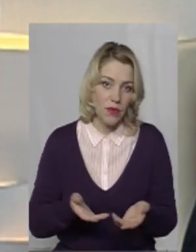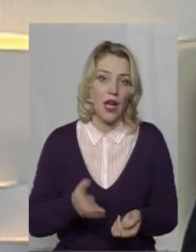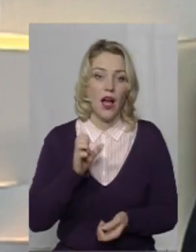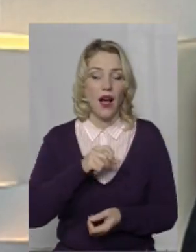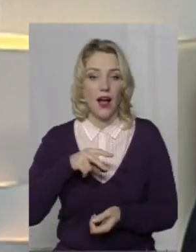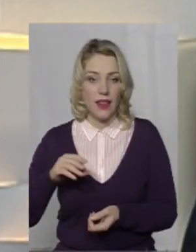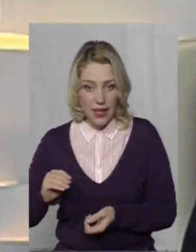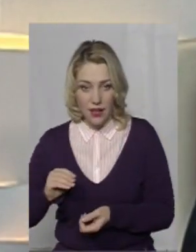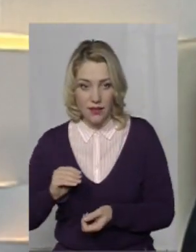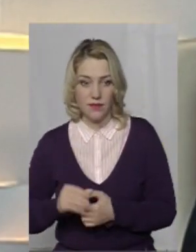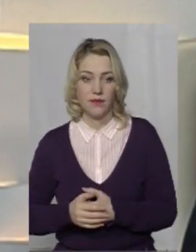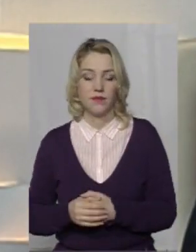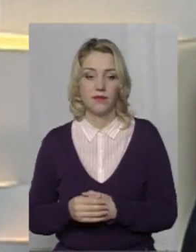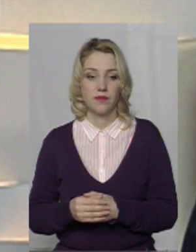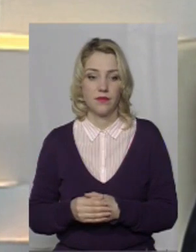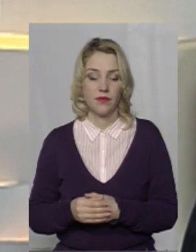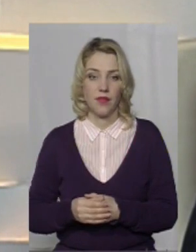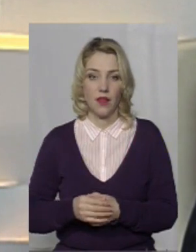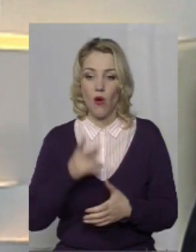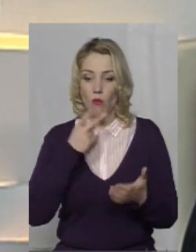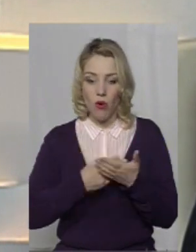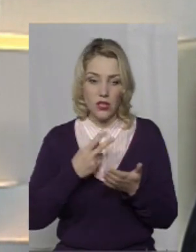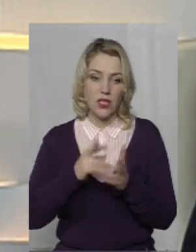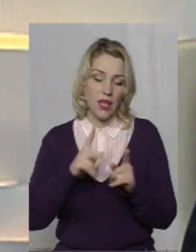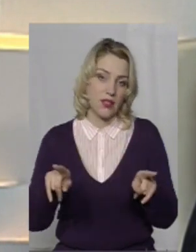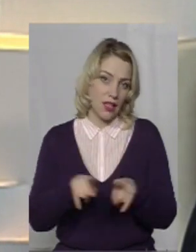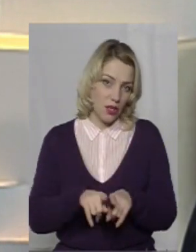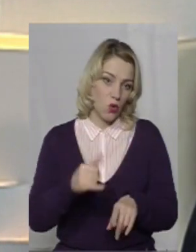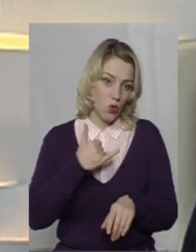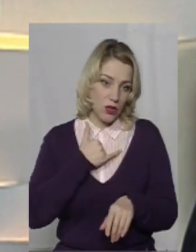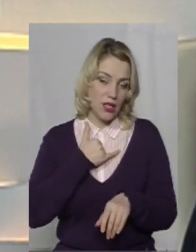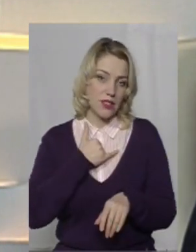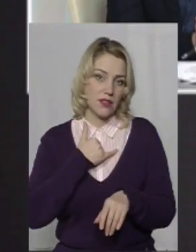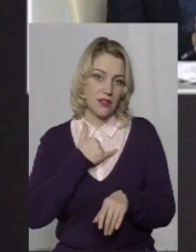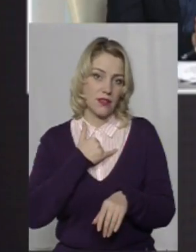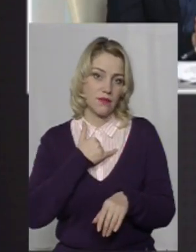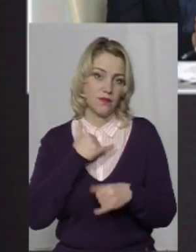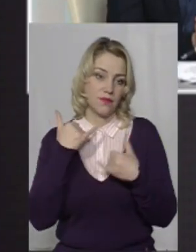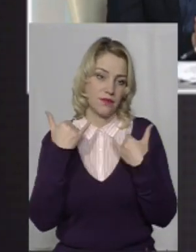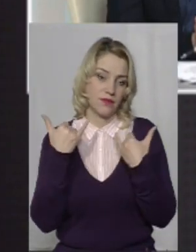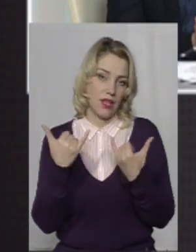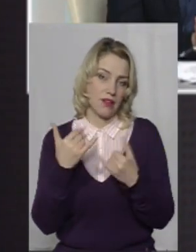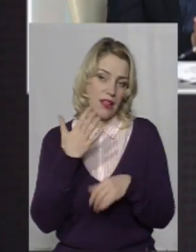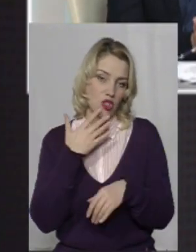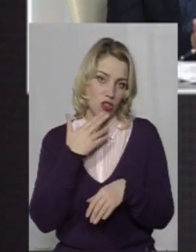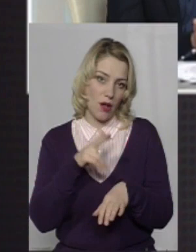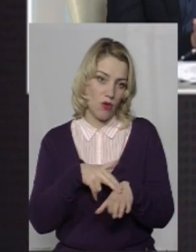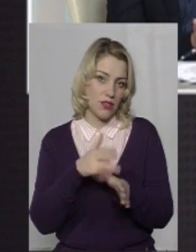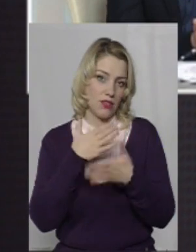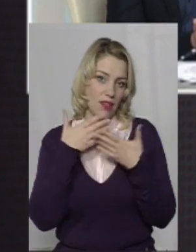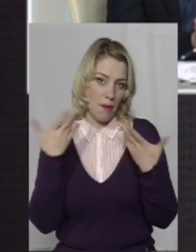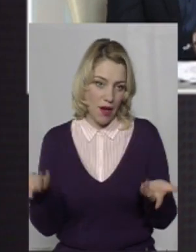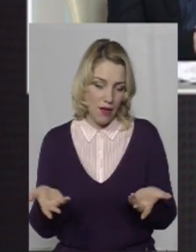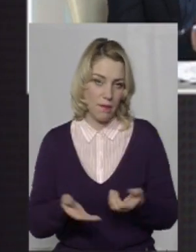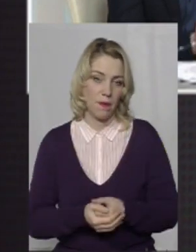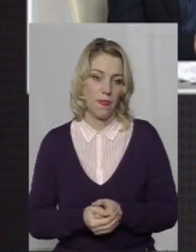показників, як такових, в нас зараз в національної поліції немає.